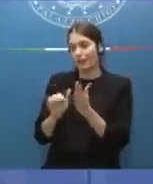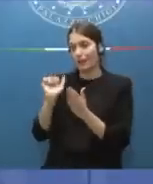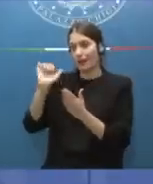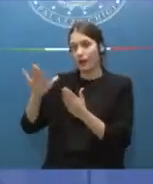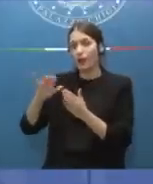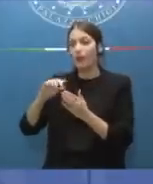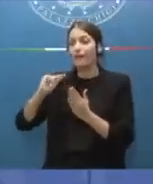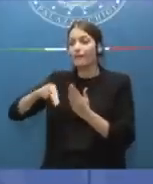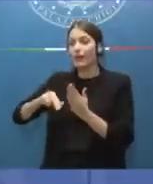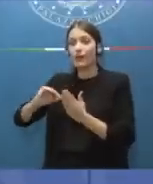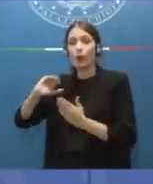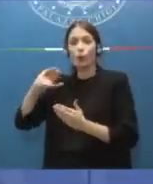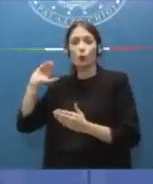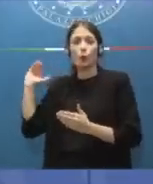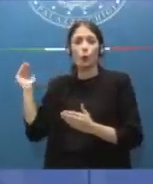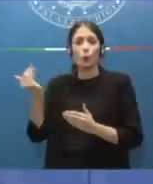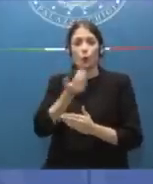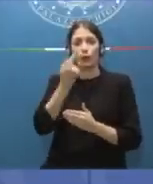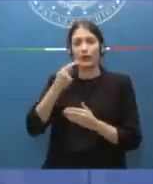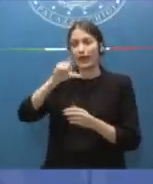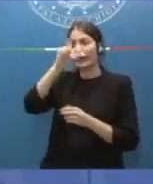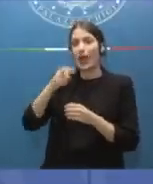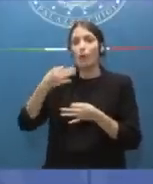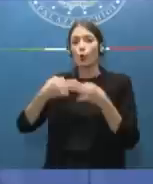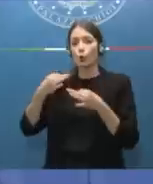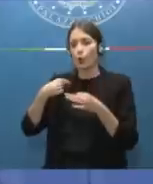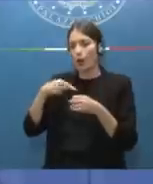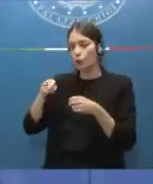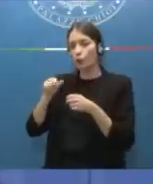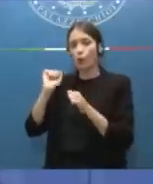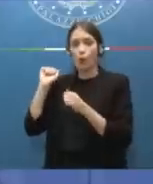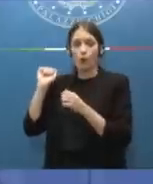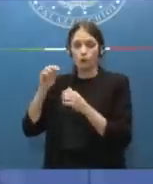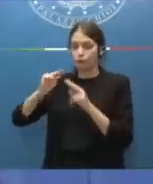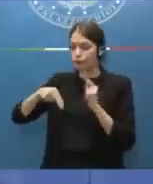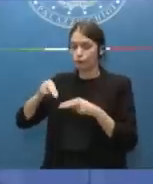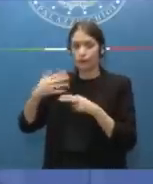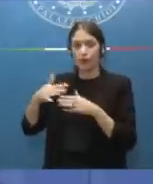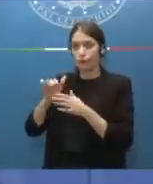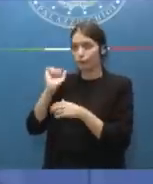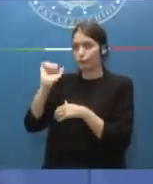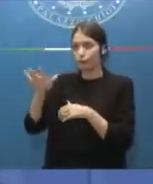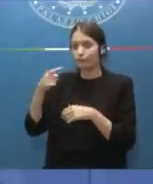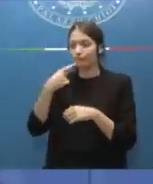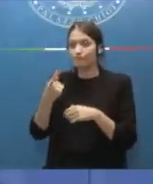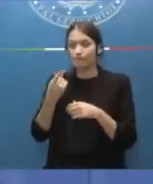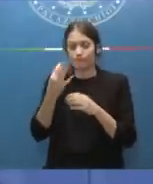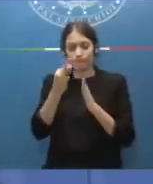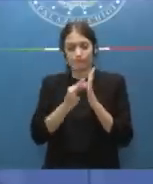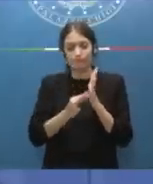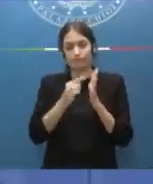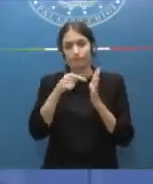di tutti i Procuratori Generali d'Italia che segnalavano come le disposizioni previste nella